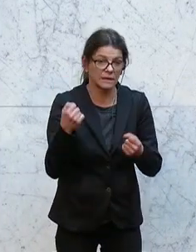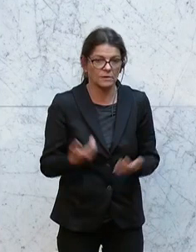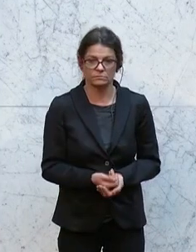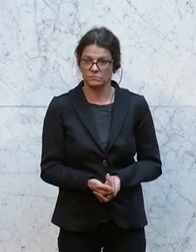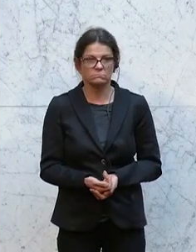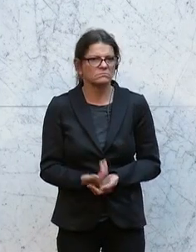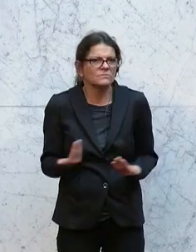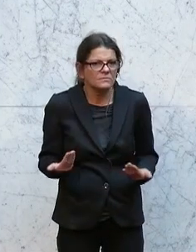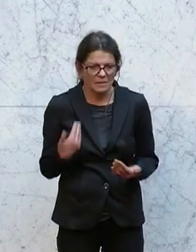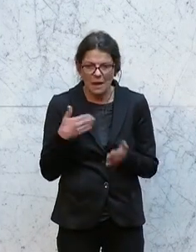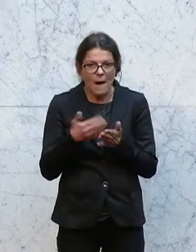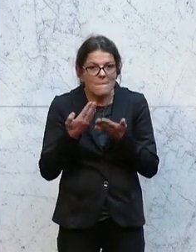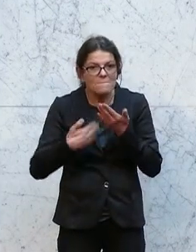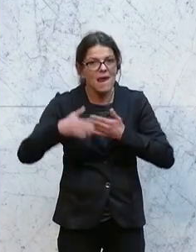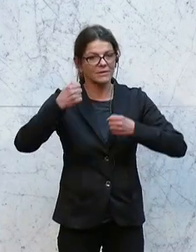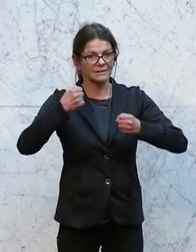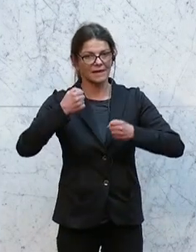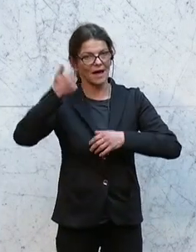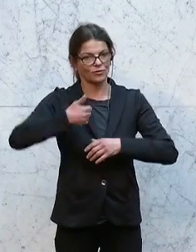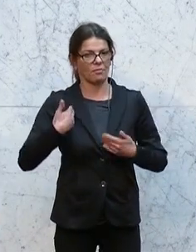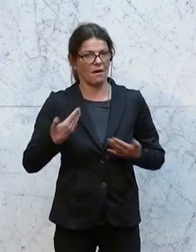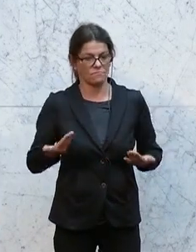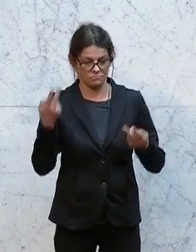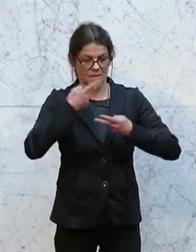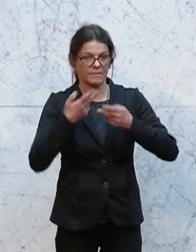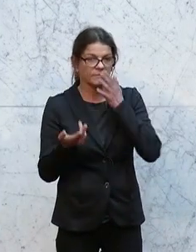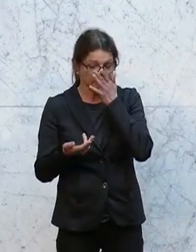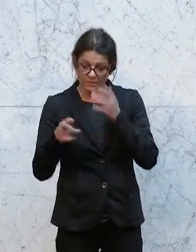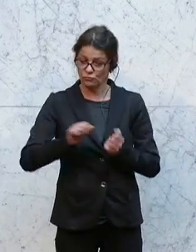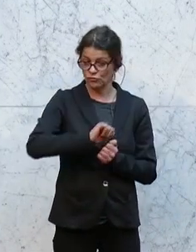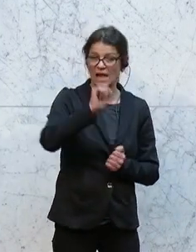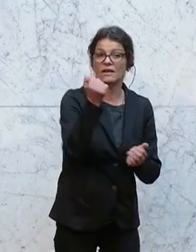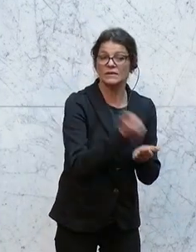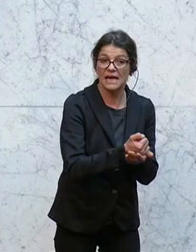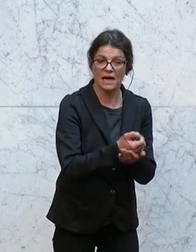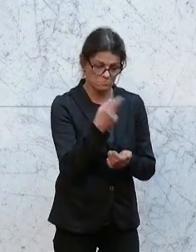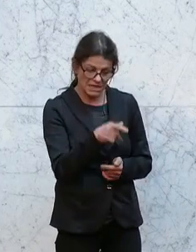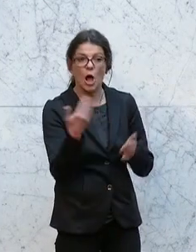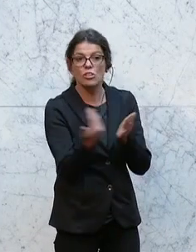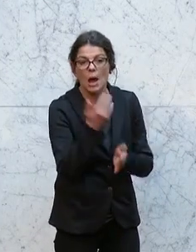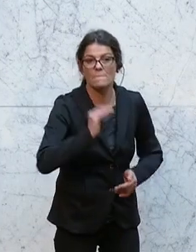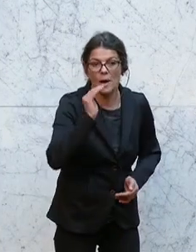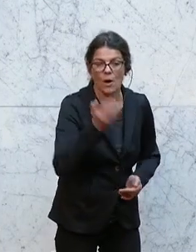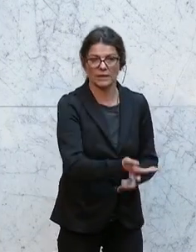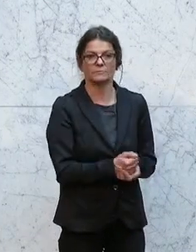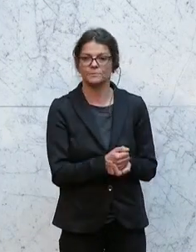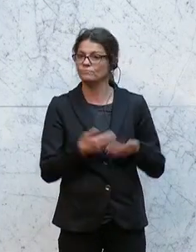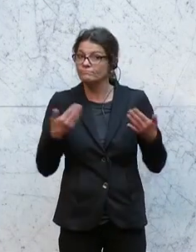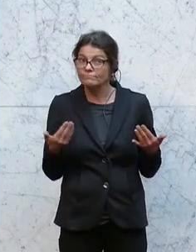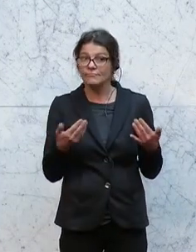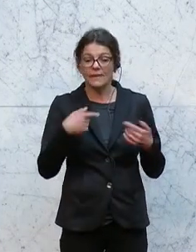Da braucht man höhere Sicherheitsstandards. Das wird zertifiziert über diese neue Behörde. Damit